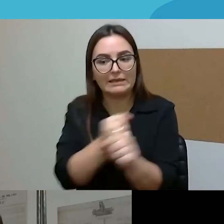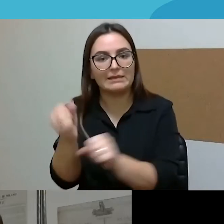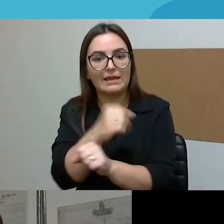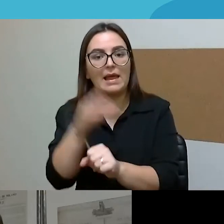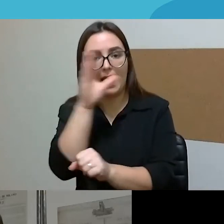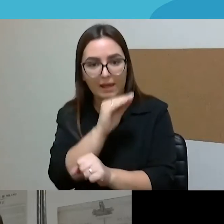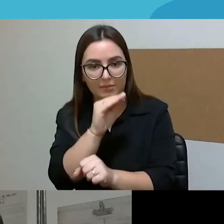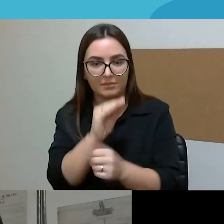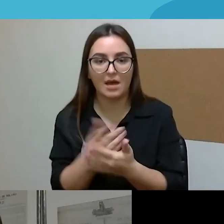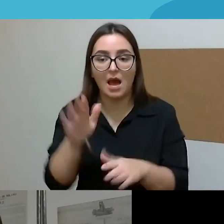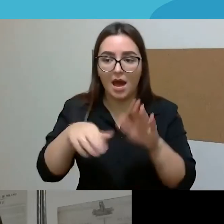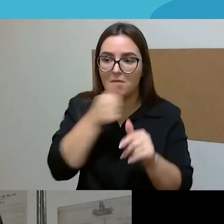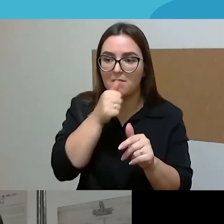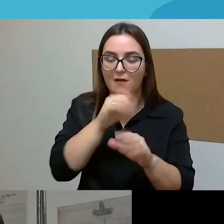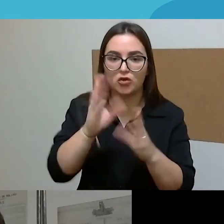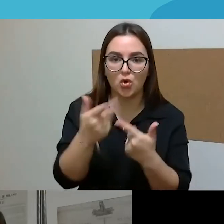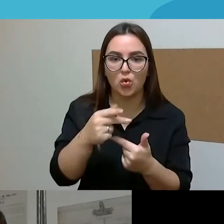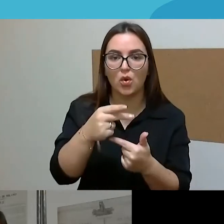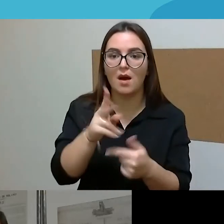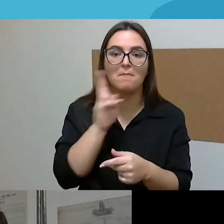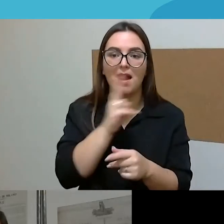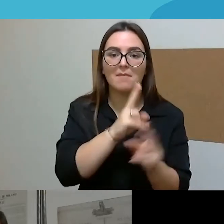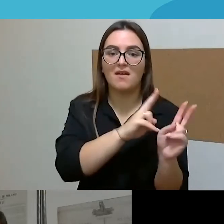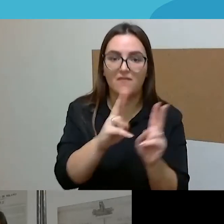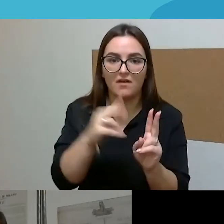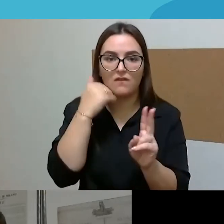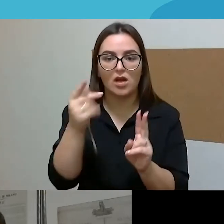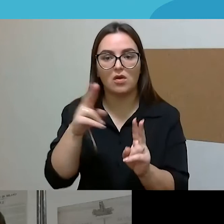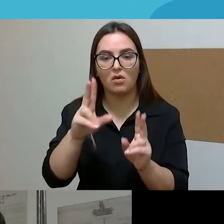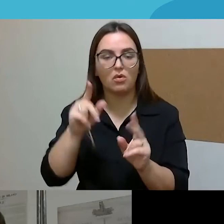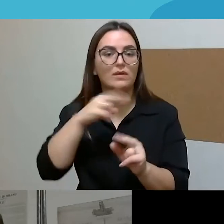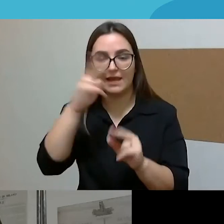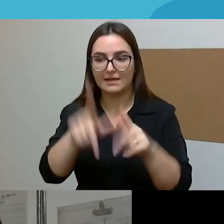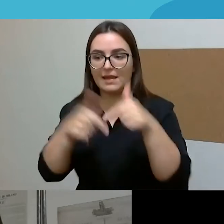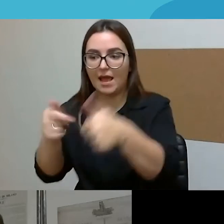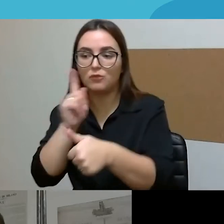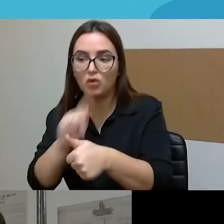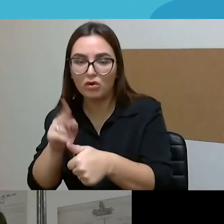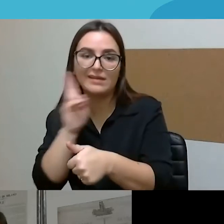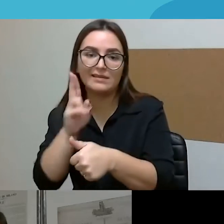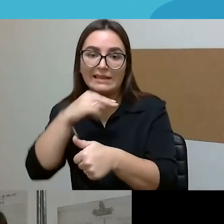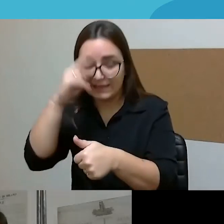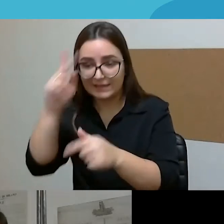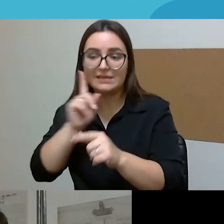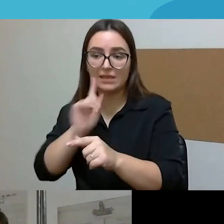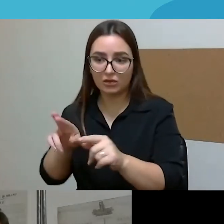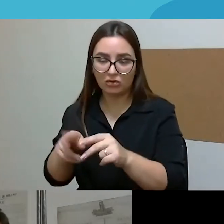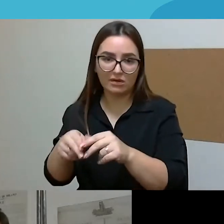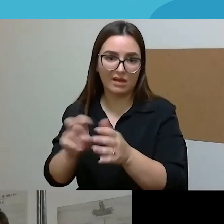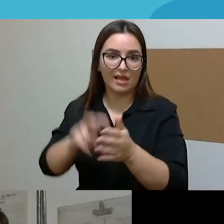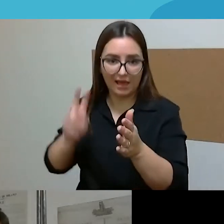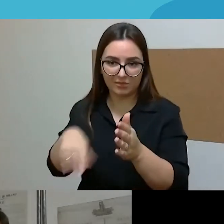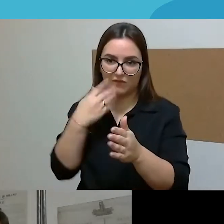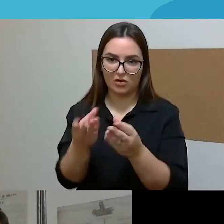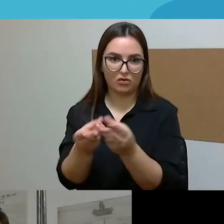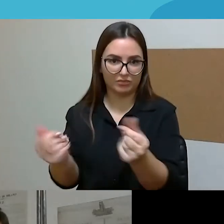įgūnėjimą. Tai čia aš manau labai geras planas ir aš mylai imsiu tokias, jeigu